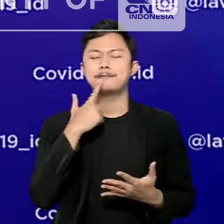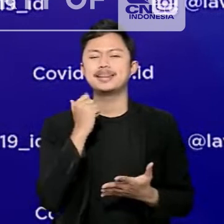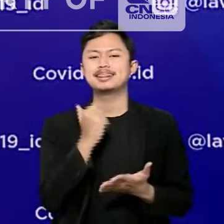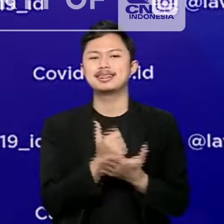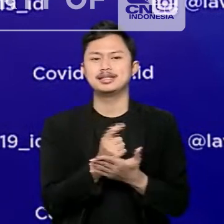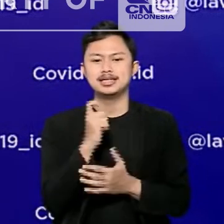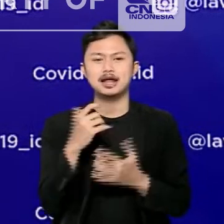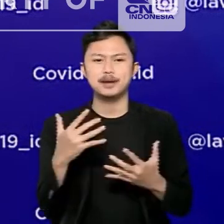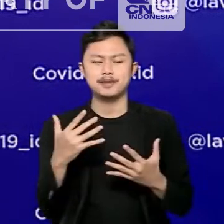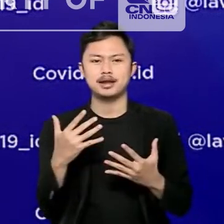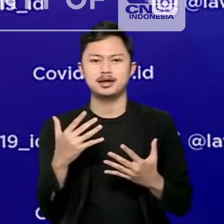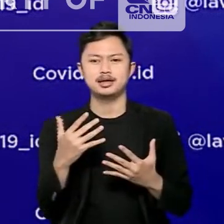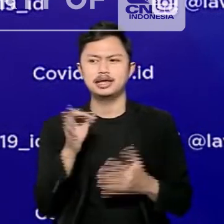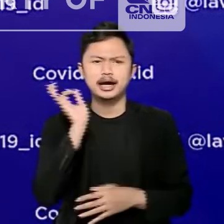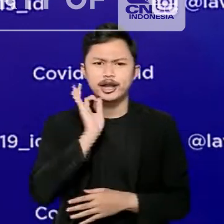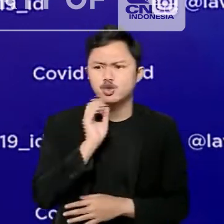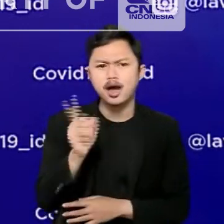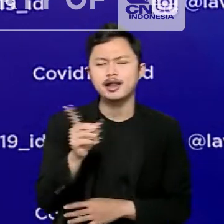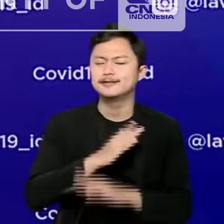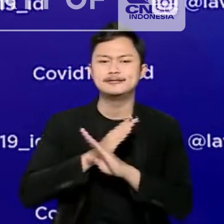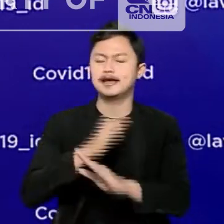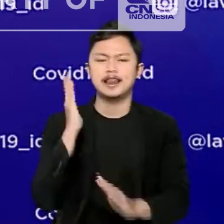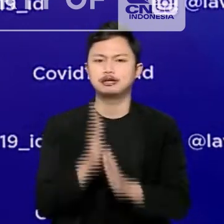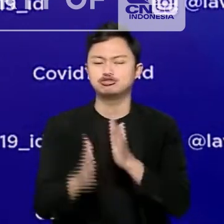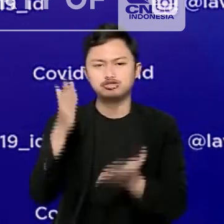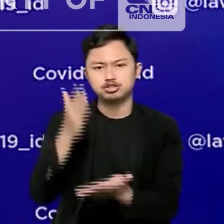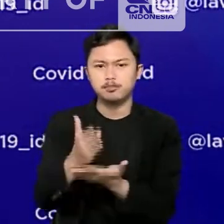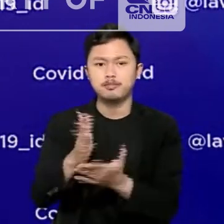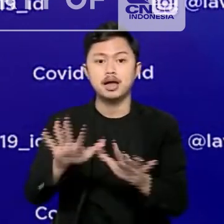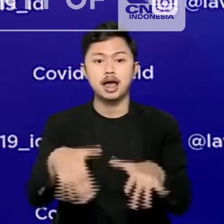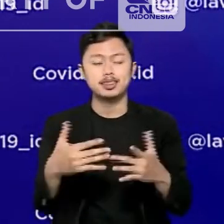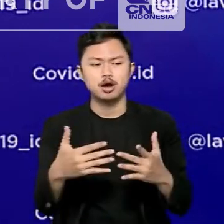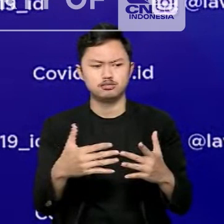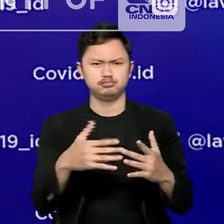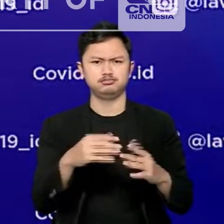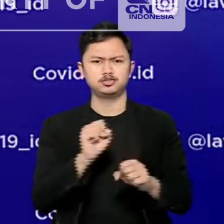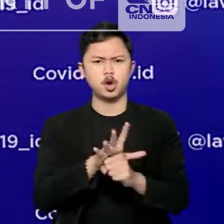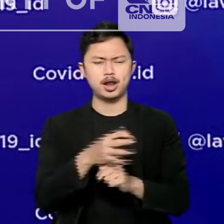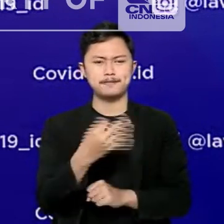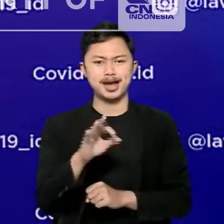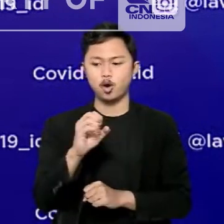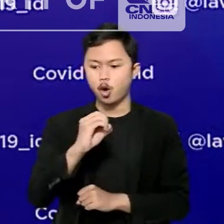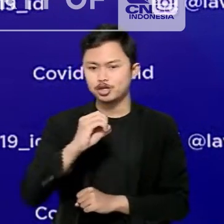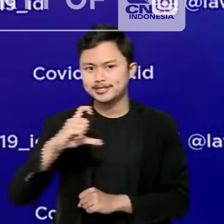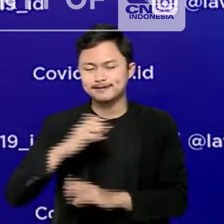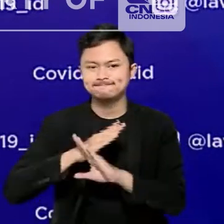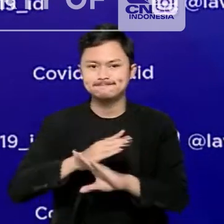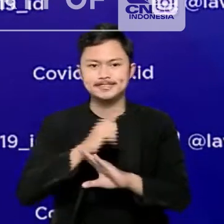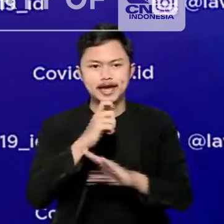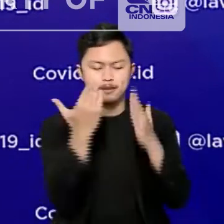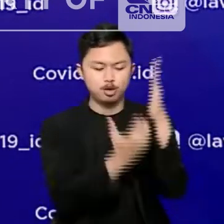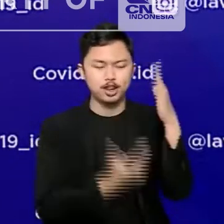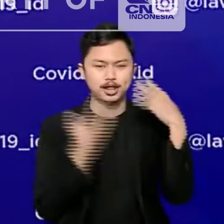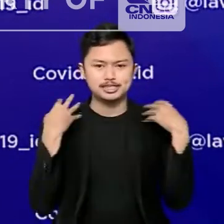diupayakan untuk menekan potensi penularan sekaligus mencegah perluasan varian Omikron adalah disiplin